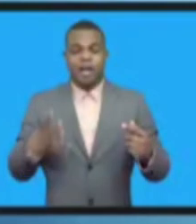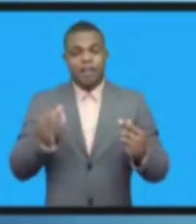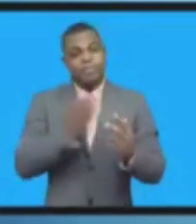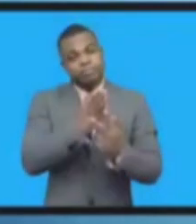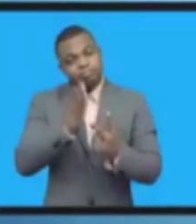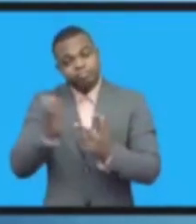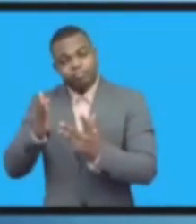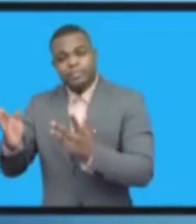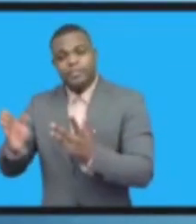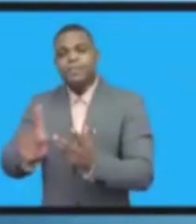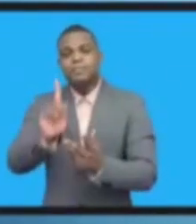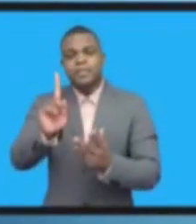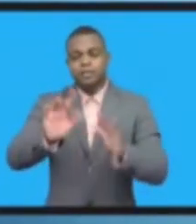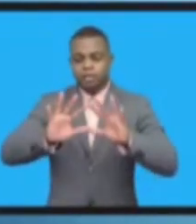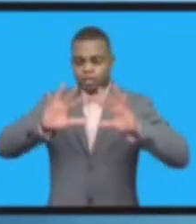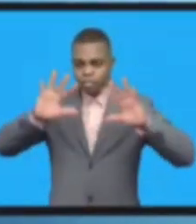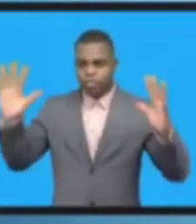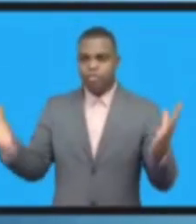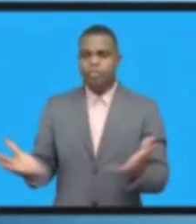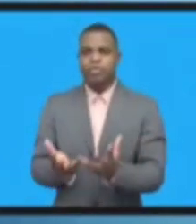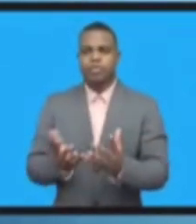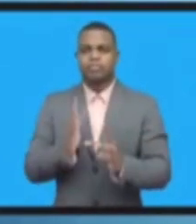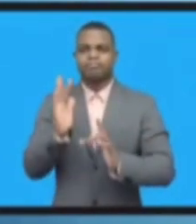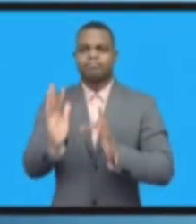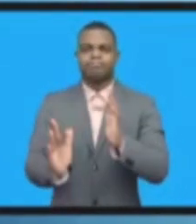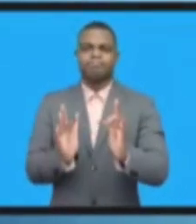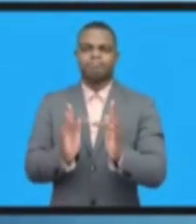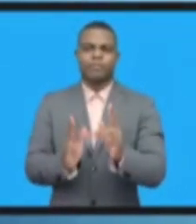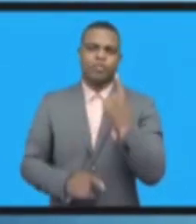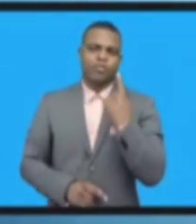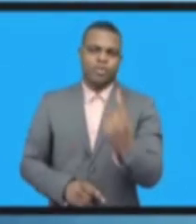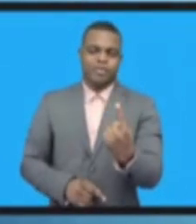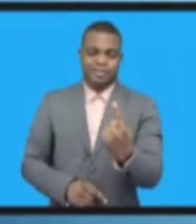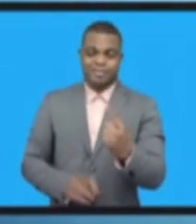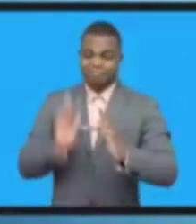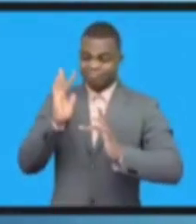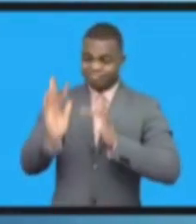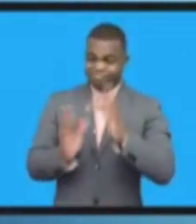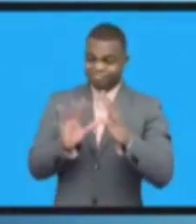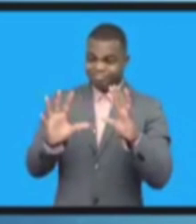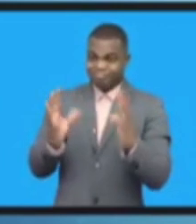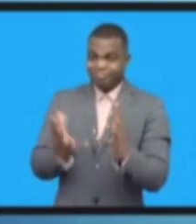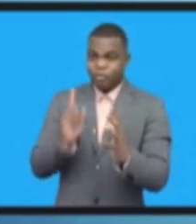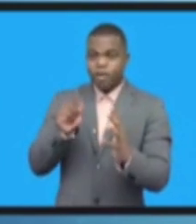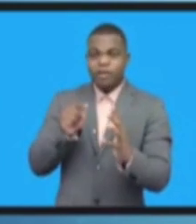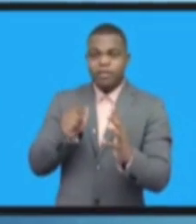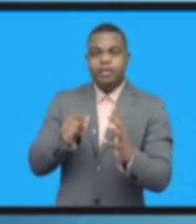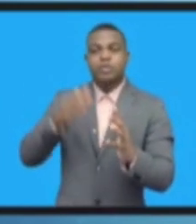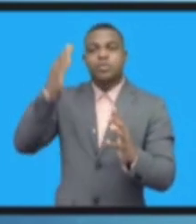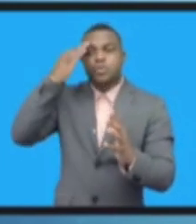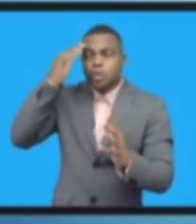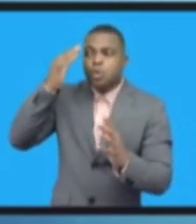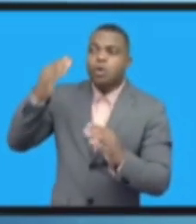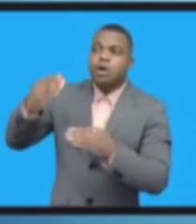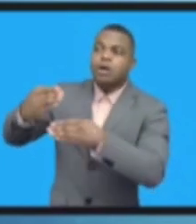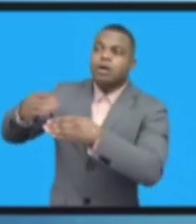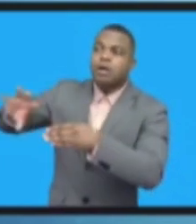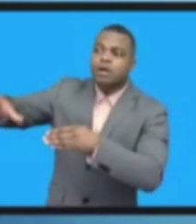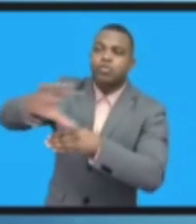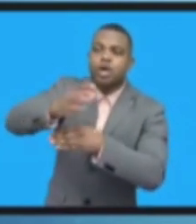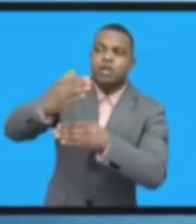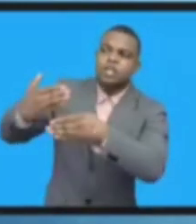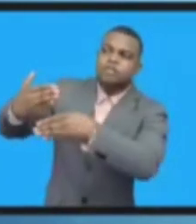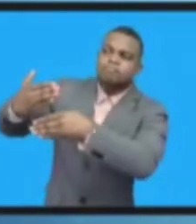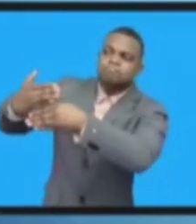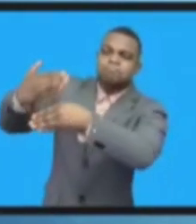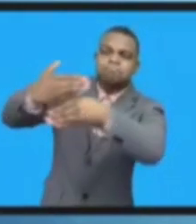поддерживается, и будет единый глобальный интернет, который не будет знать никаких географических границ. Нет единой